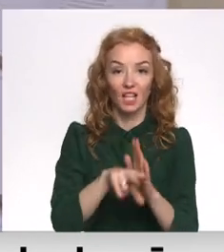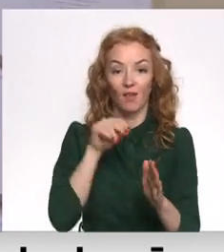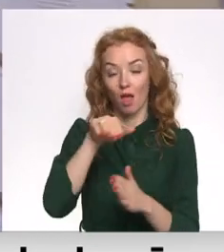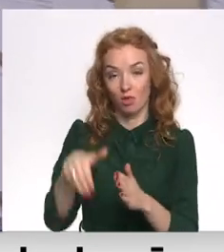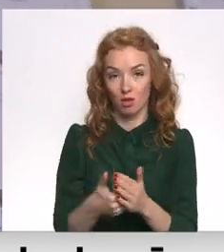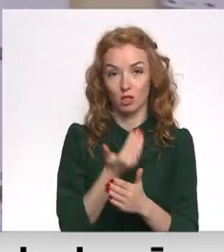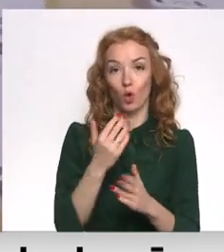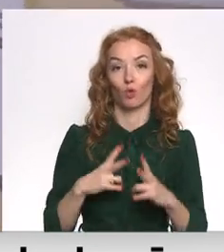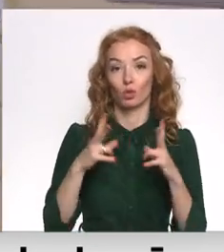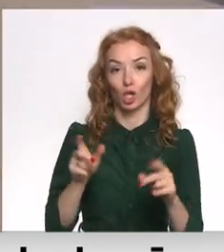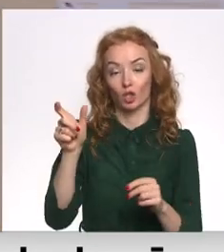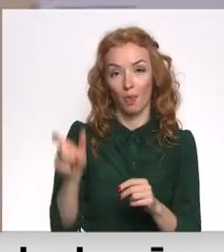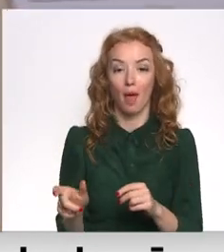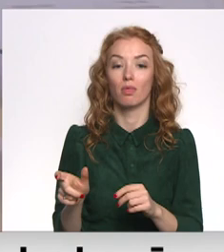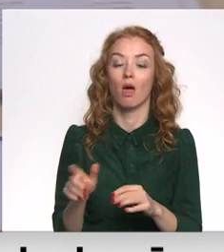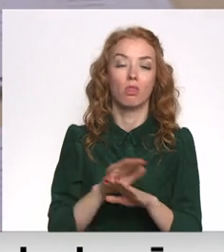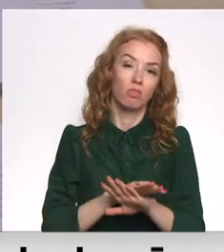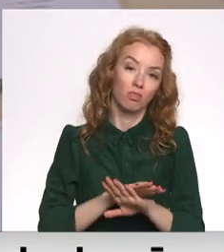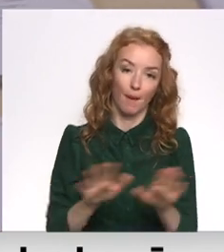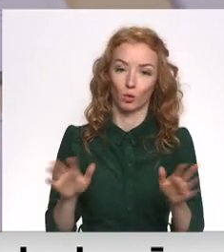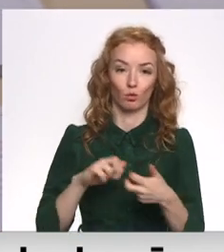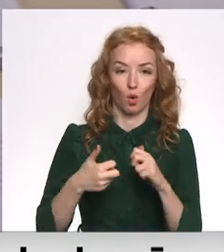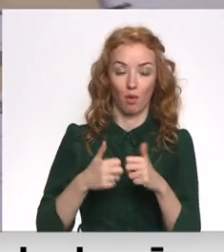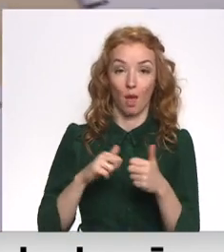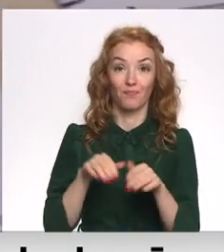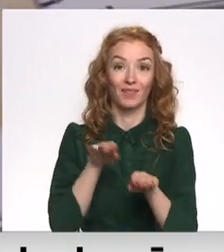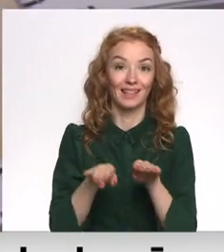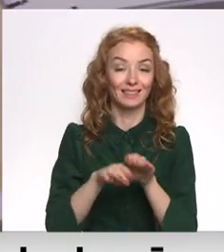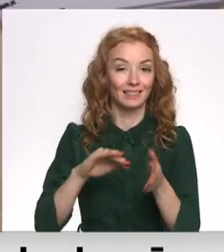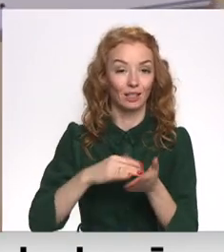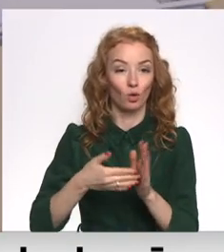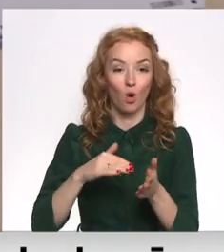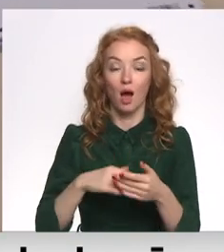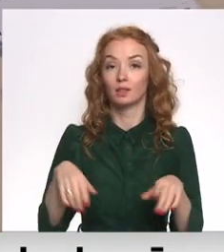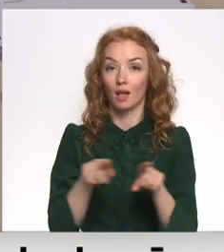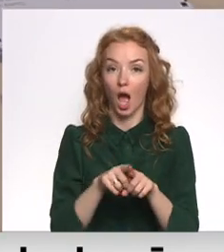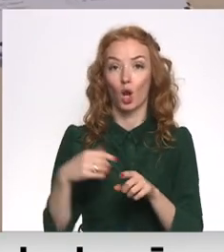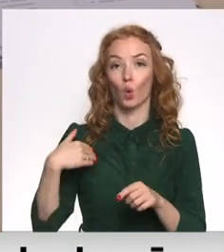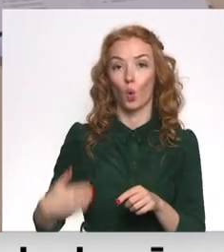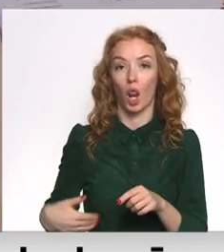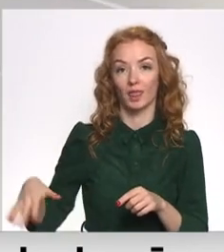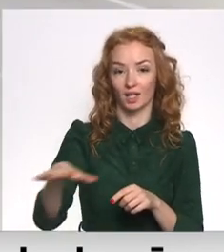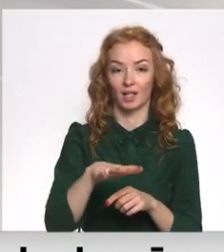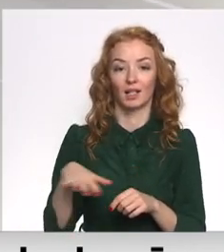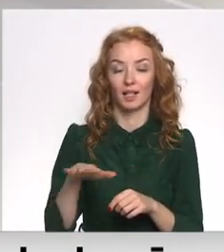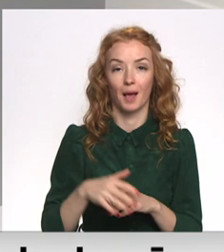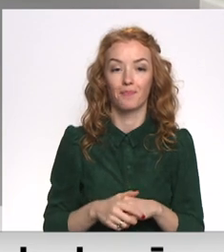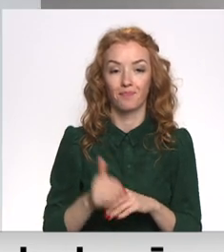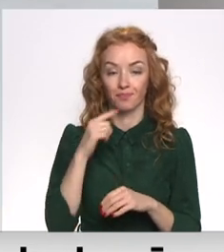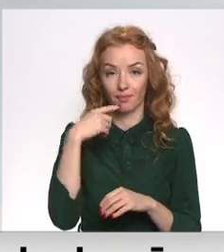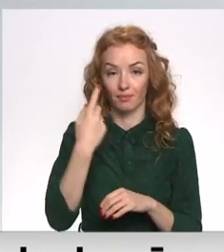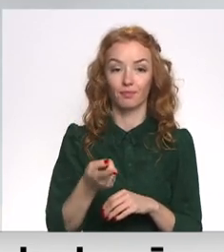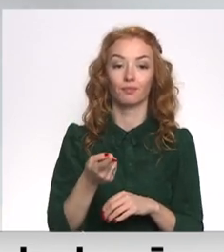jaunu priekšsēdētāju vistīts māk nebūšot problēmu. Līdzīga situācija esot arī kūdīgas novada. Partijai